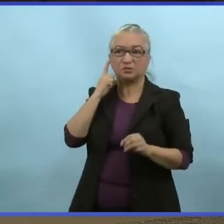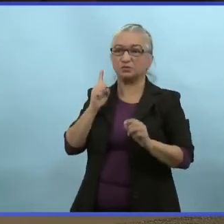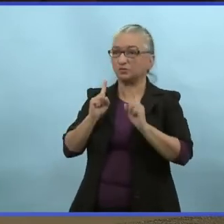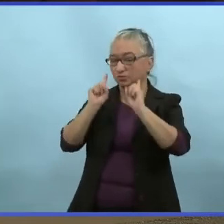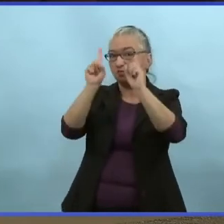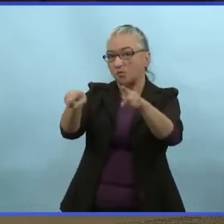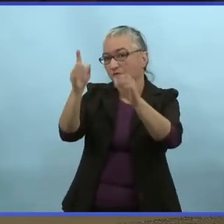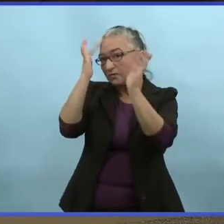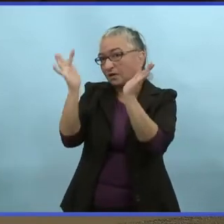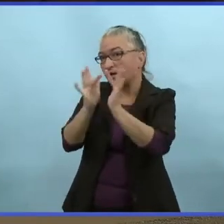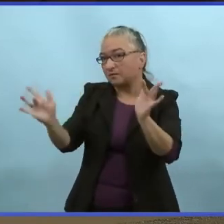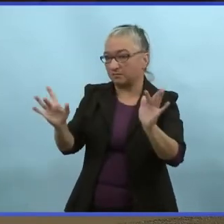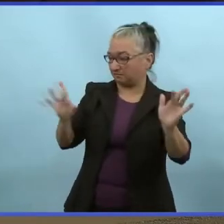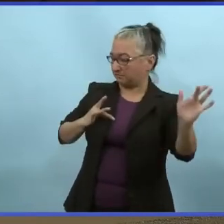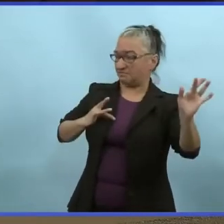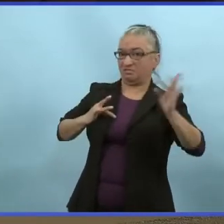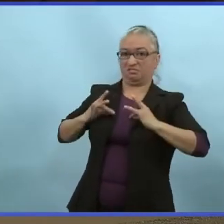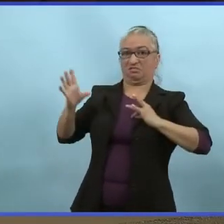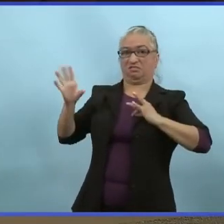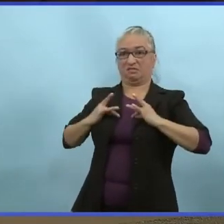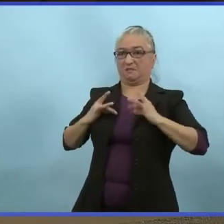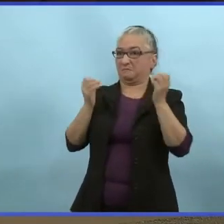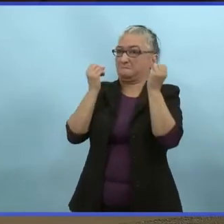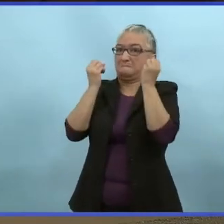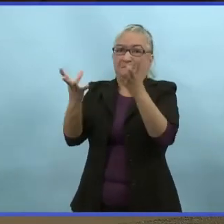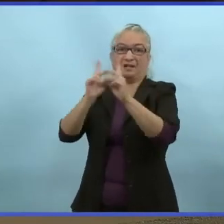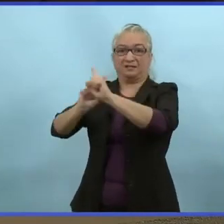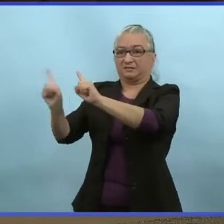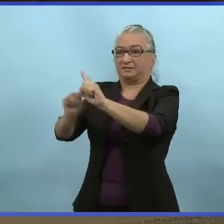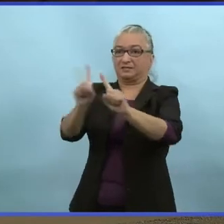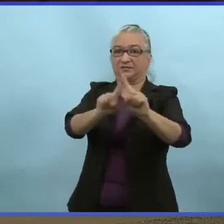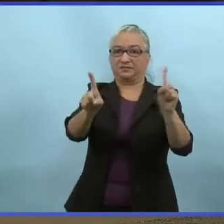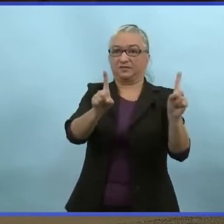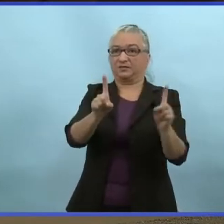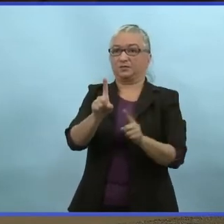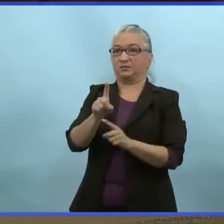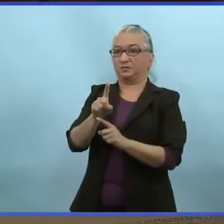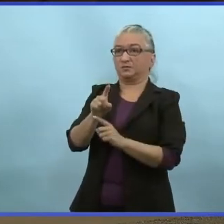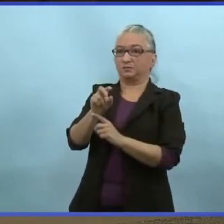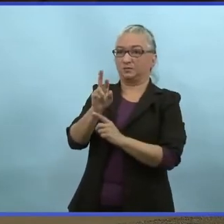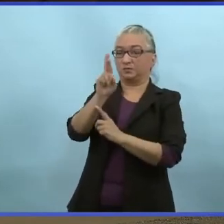de parents qui amènent leurs enfants dans les hôpitaux avec d'autres maladies respiratoires.